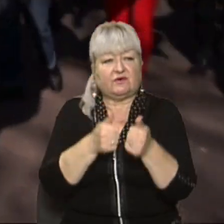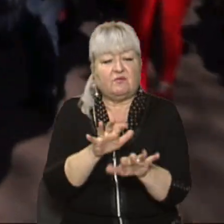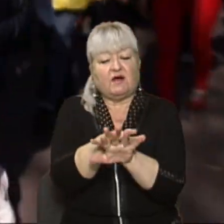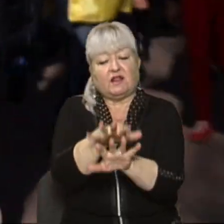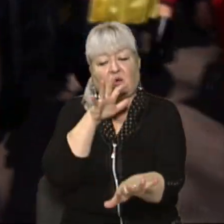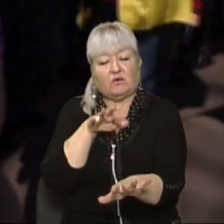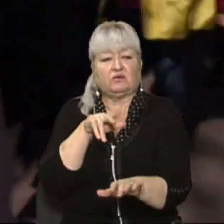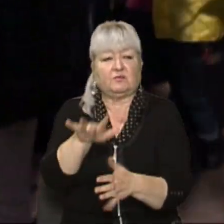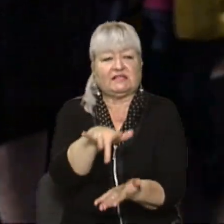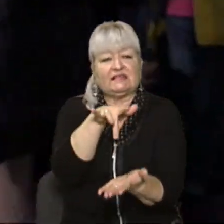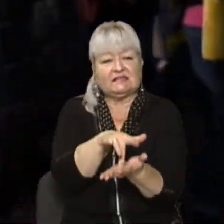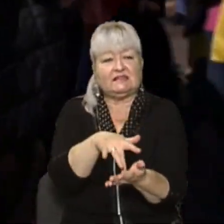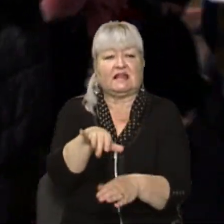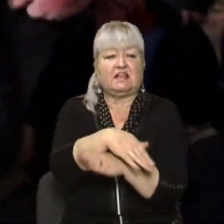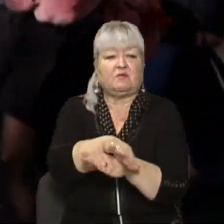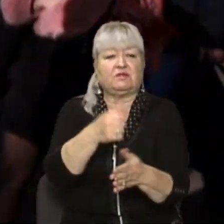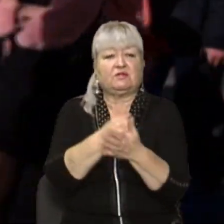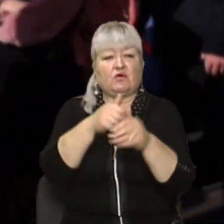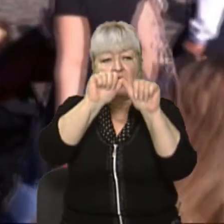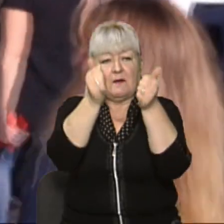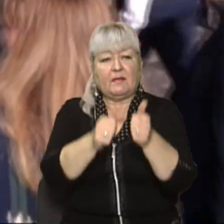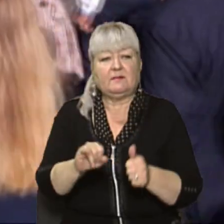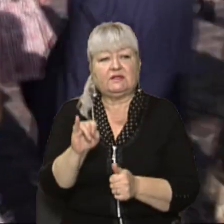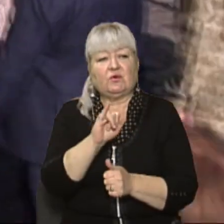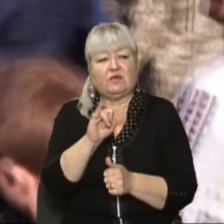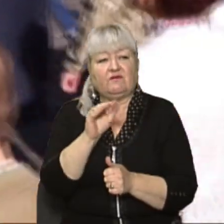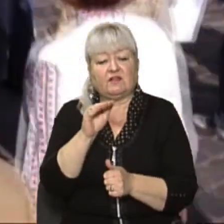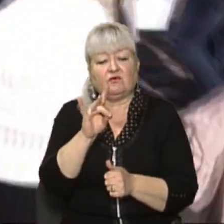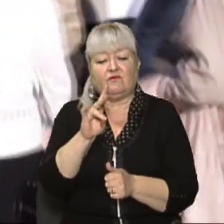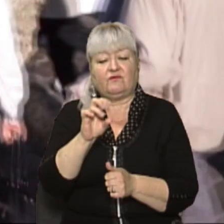пройшли центральними вулицями до пам'ятника Іванові Франку.